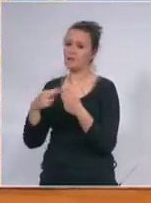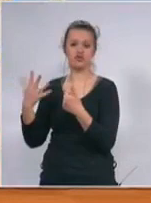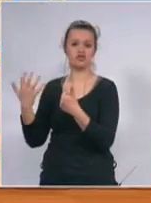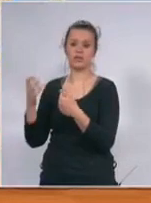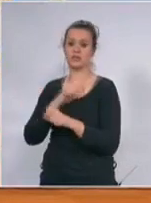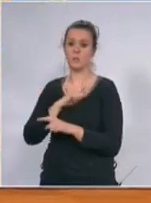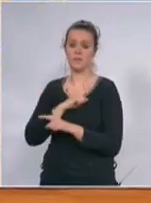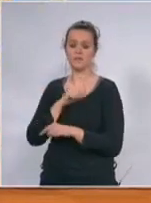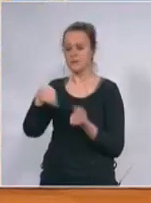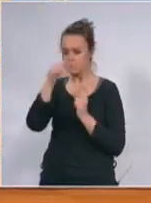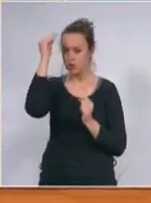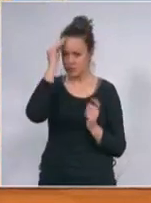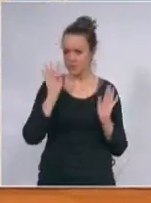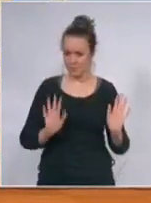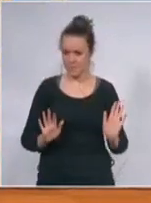to imate u vidu ljudi